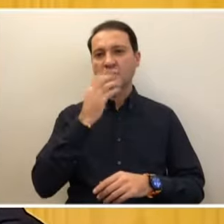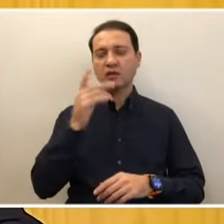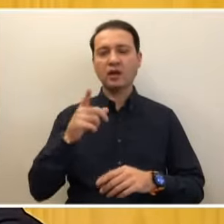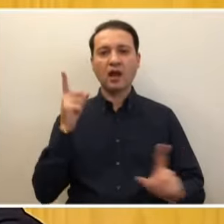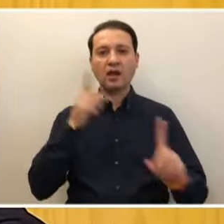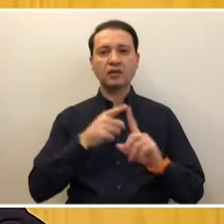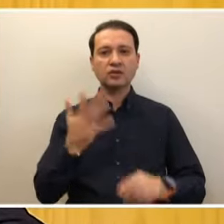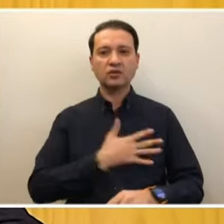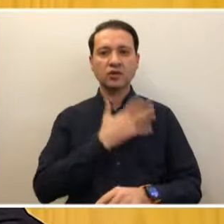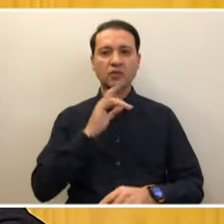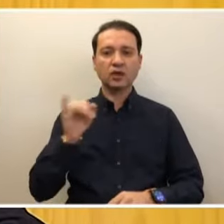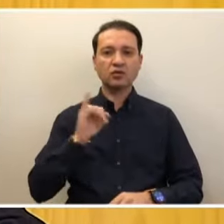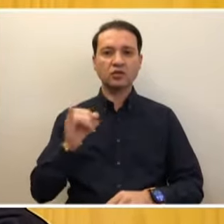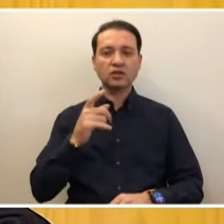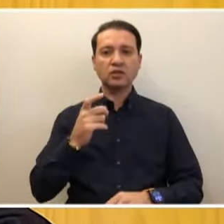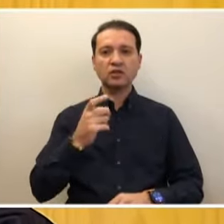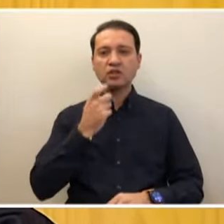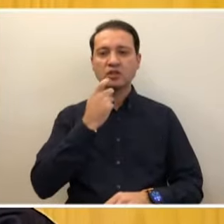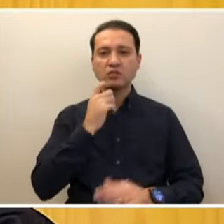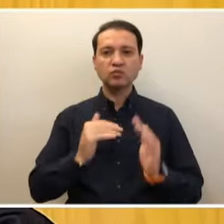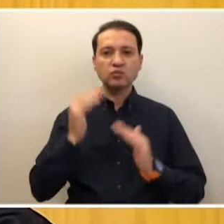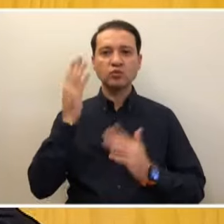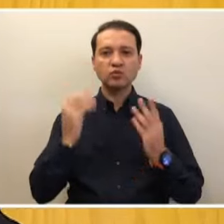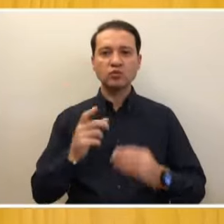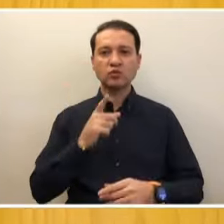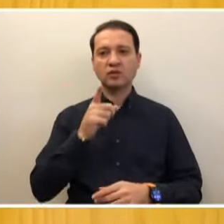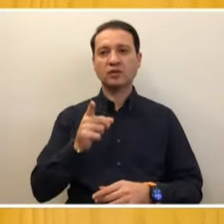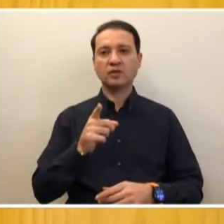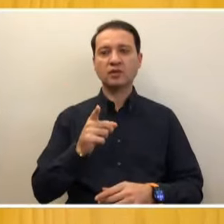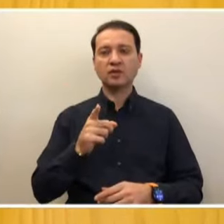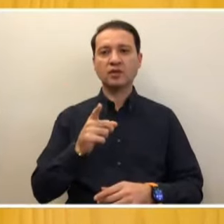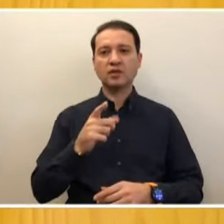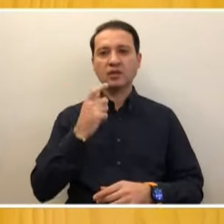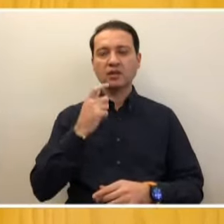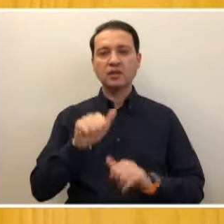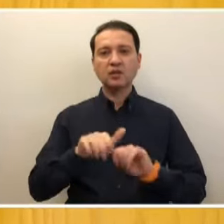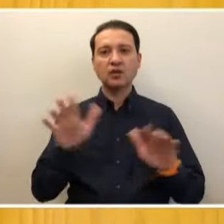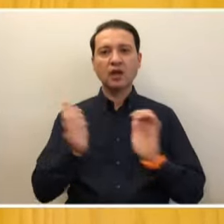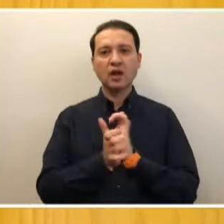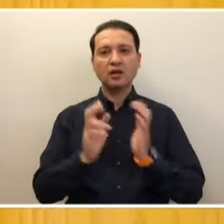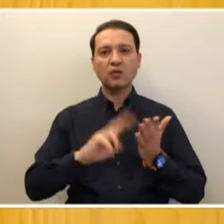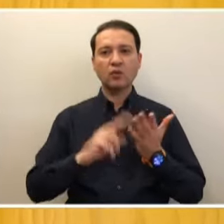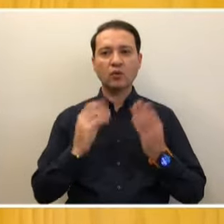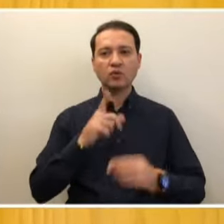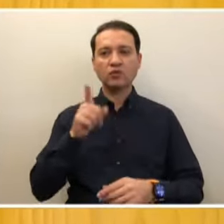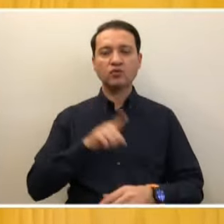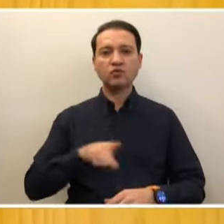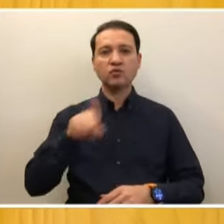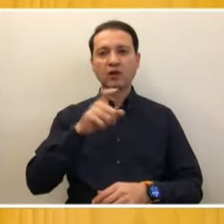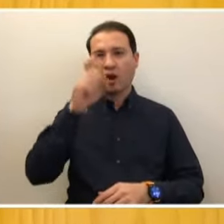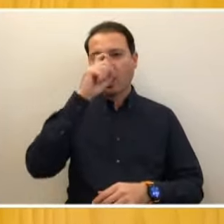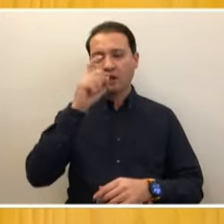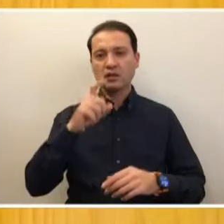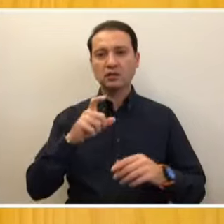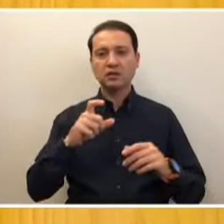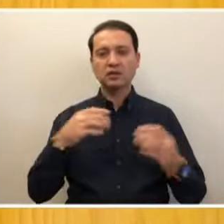CHP'yi aldı. Yaşı Kemal'e ermiş bulunan ve köklü bir aileye mensup Kürt ağası Sayın